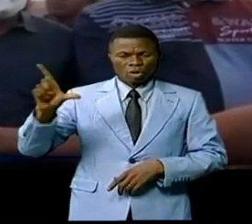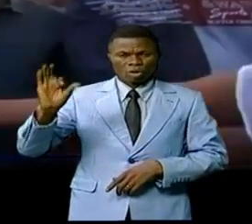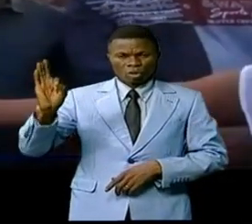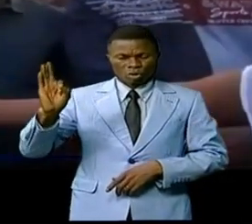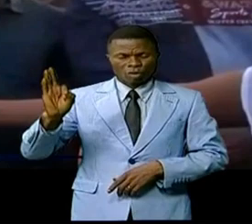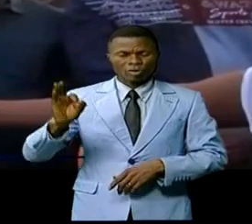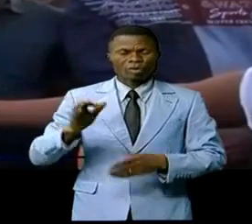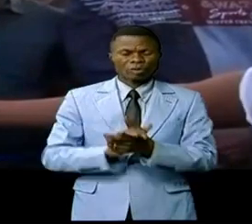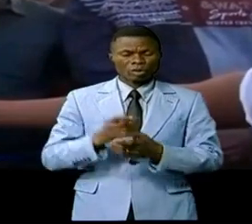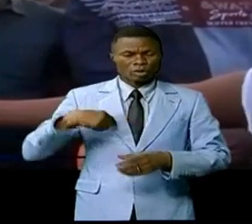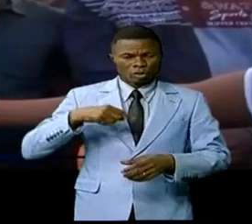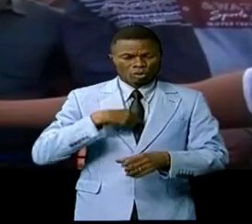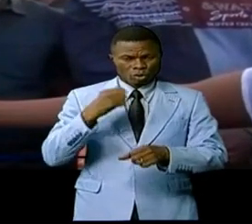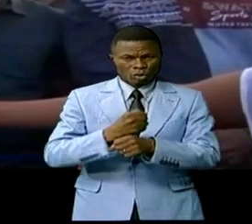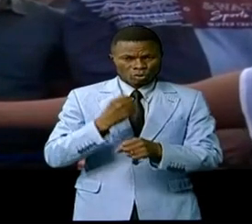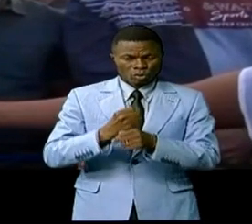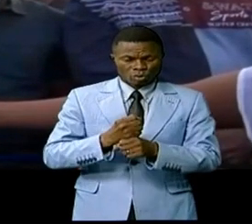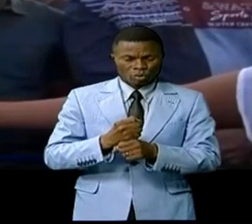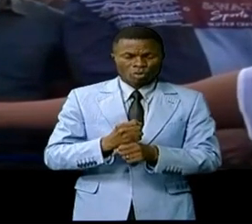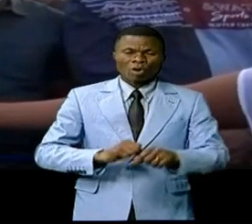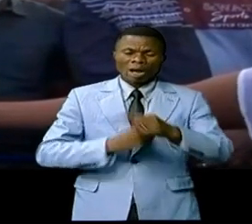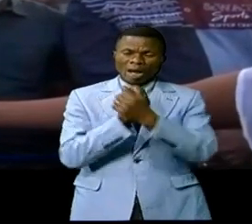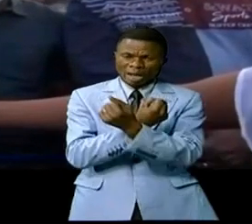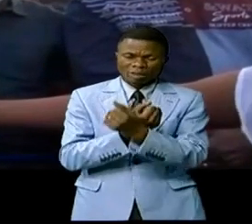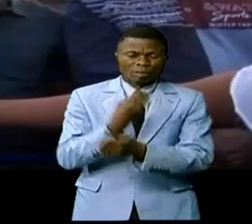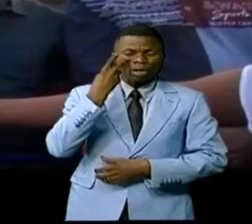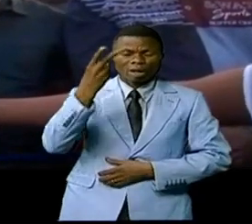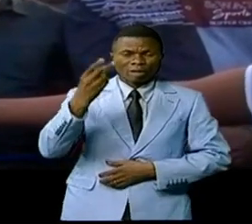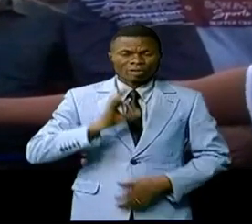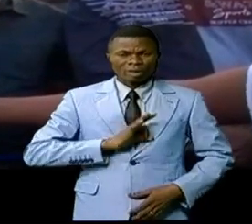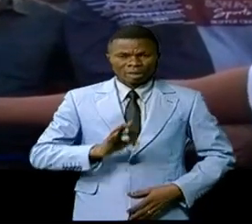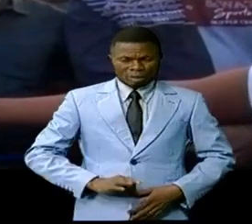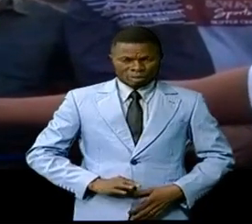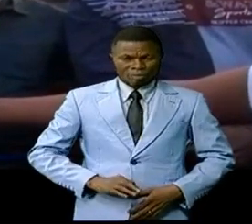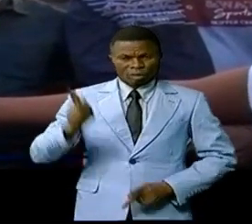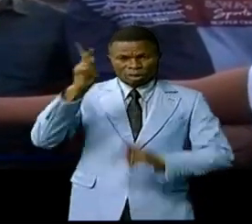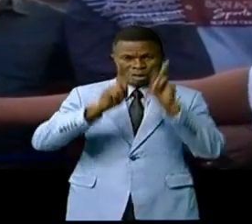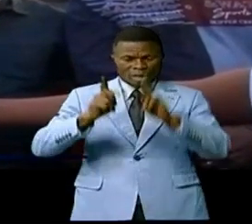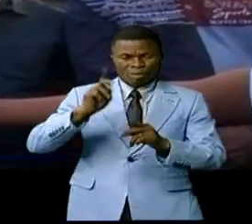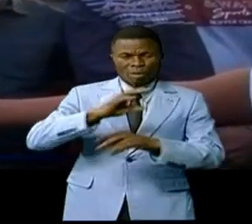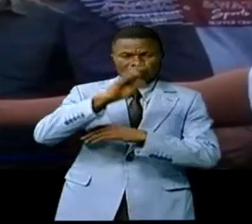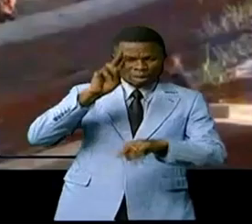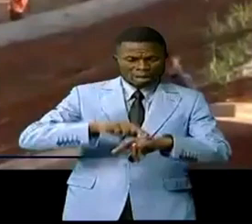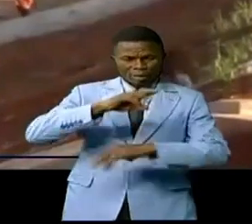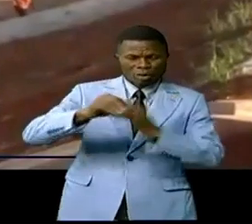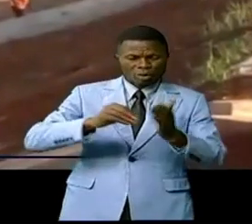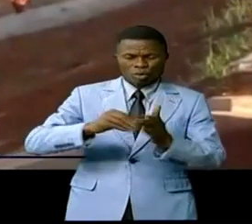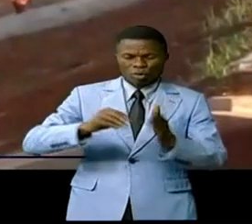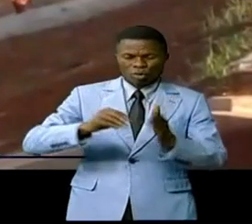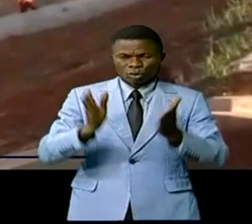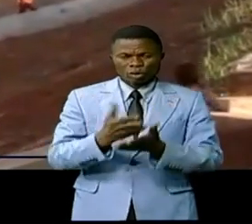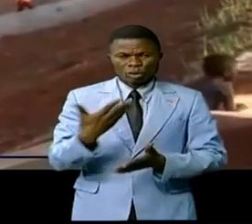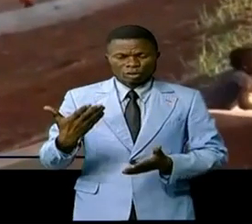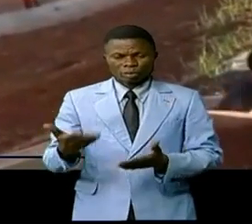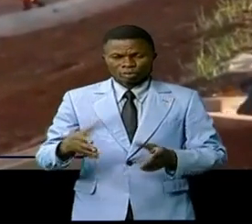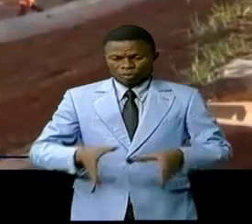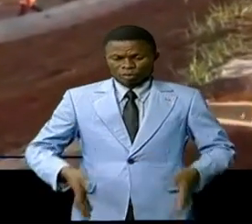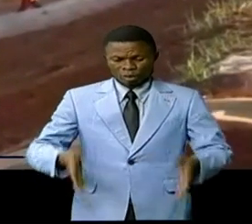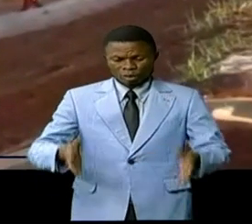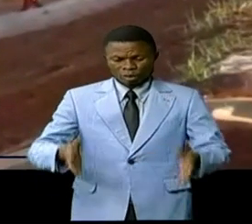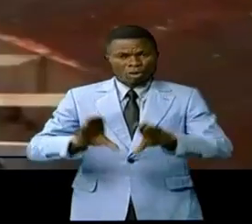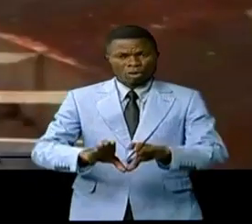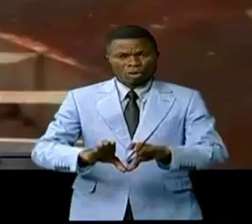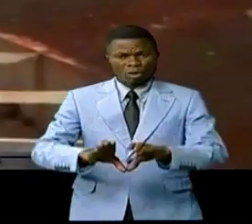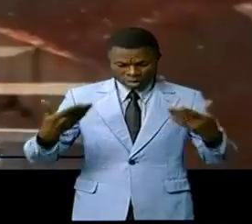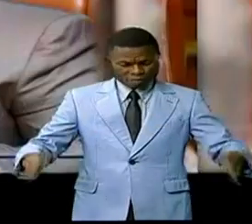Kisanga. Nous travaillons sur la vision du chef de l'État, qui est de mettre le peuple au centre de tout. Les erosions de Kisanga appartiennent